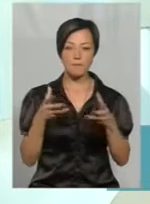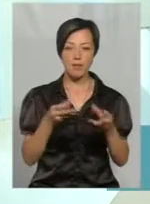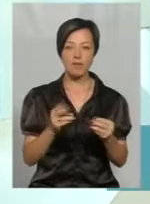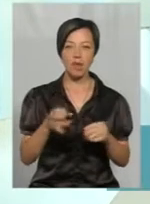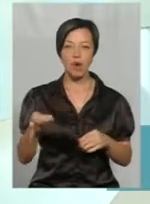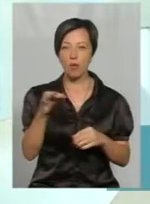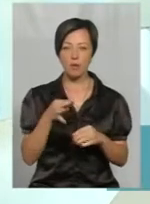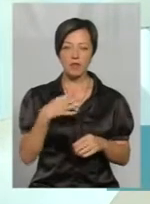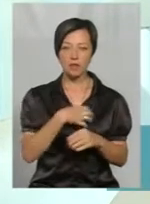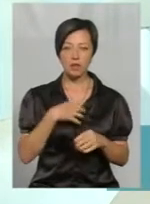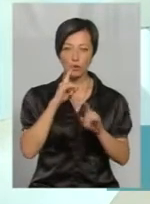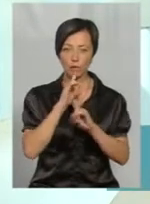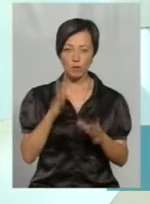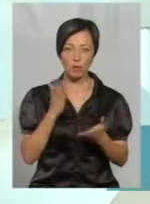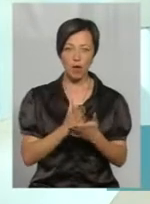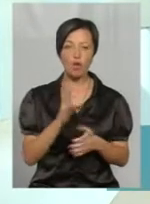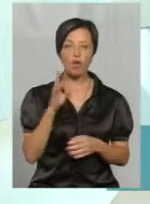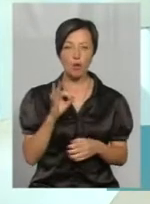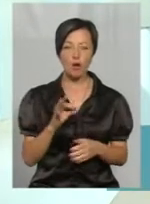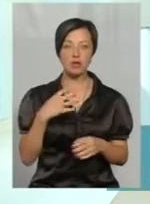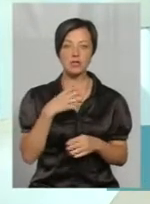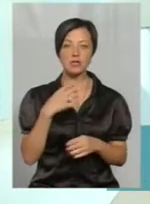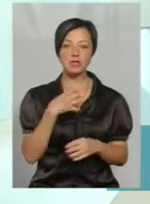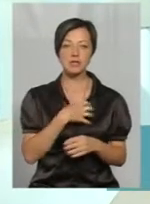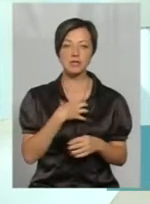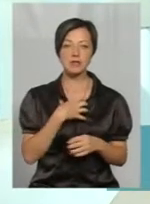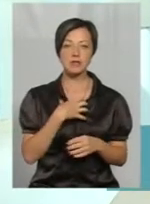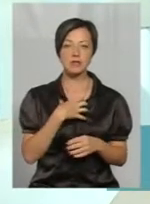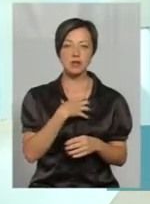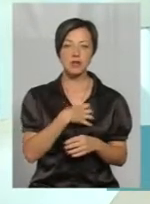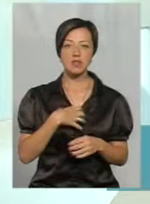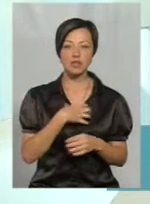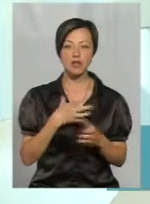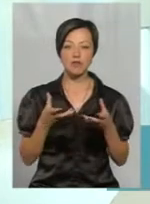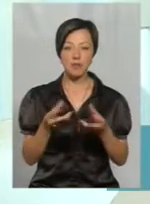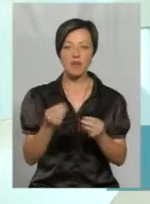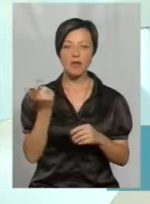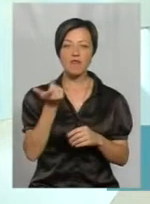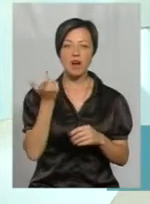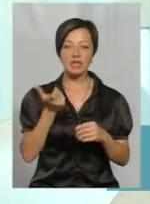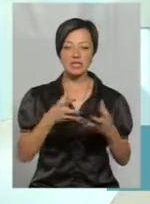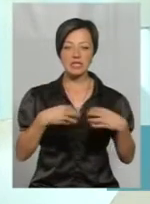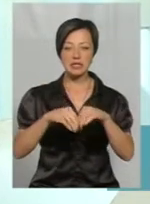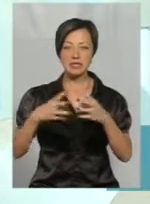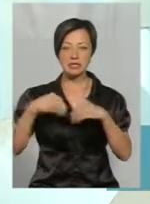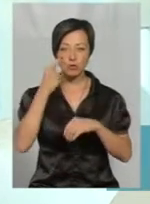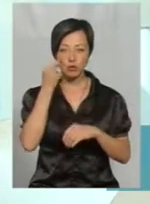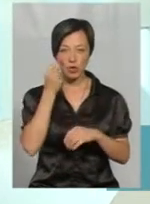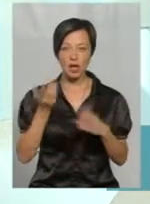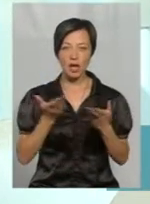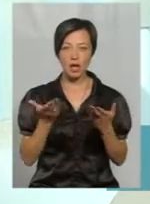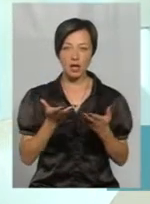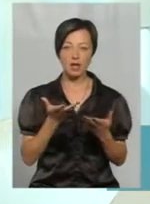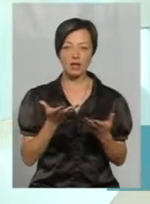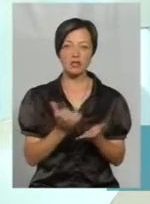такого значного не буде мати, але воно має дуже серйозний вплив на власників бджолосімей, які, в принципі, живуть